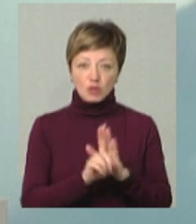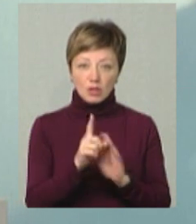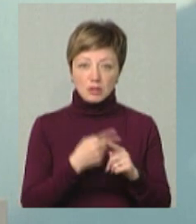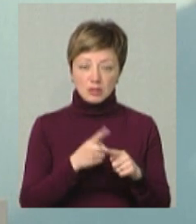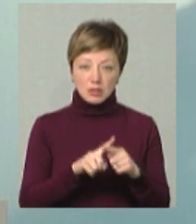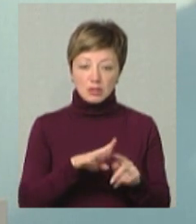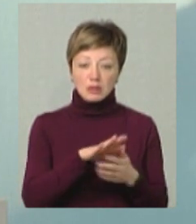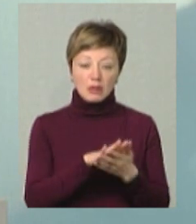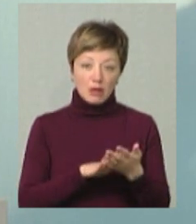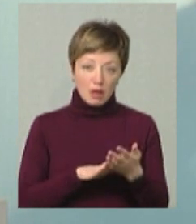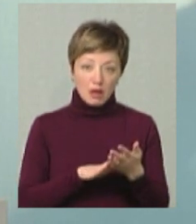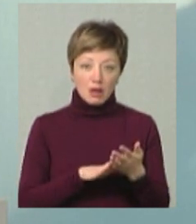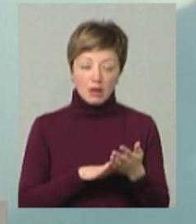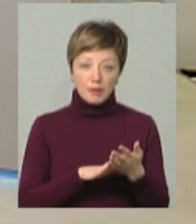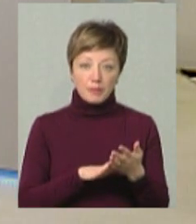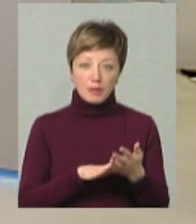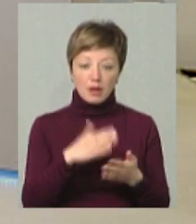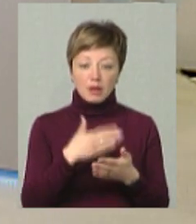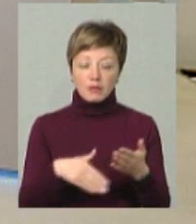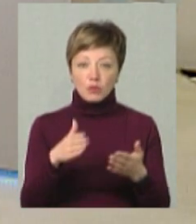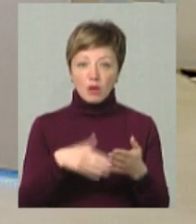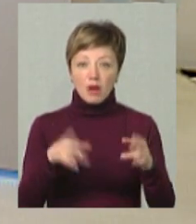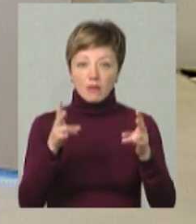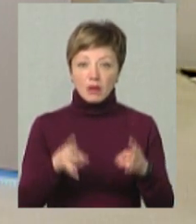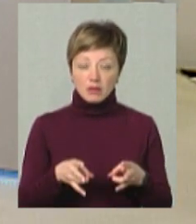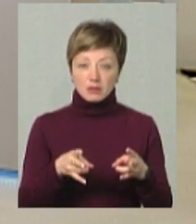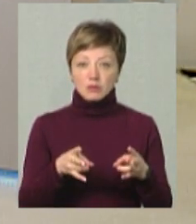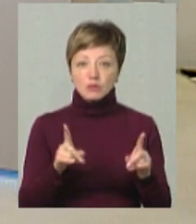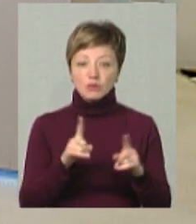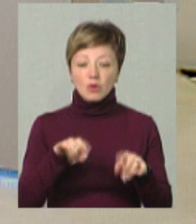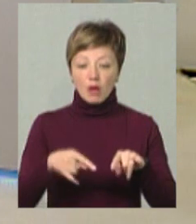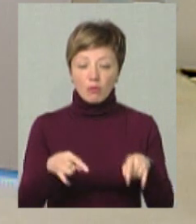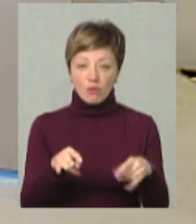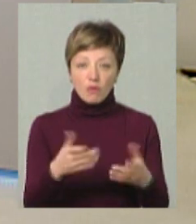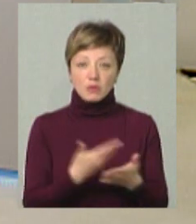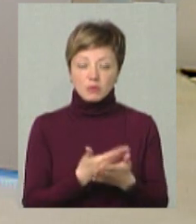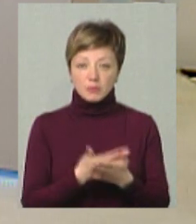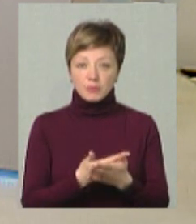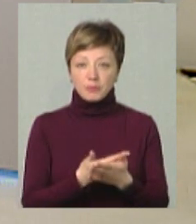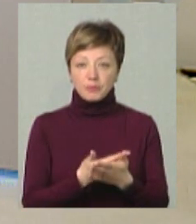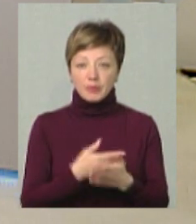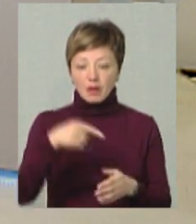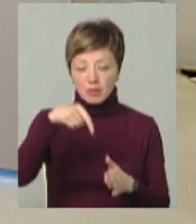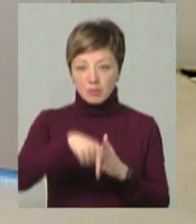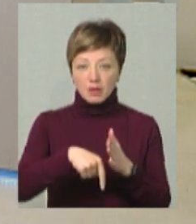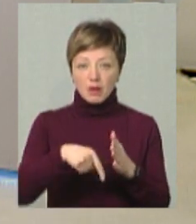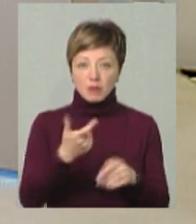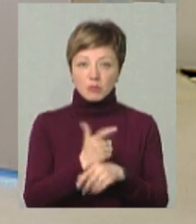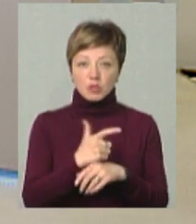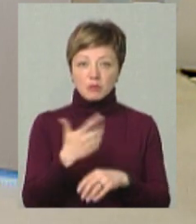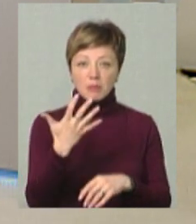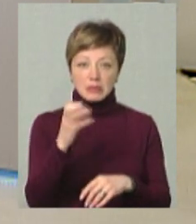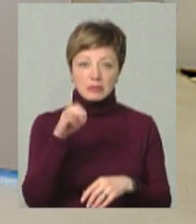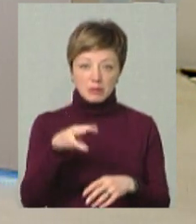з них. Далі, якби, ми ліквідуємо аварійну ямковість. Що таке аварійна ямковість? Це, по суті, якщо глибина там. Яма більше 5